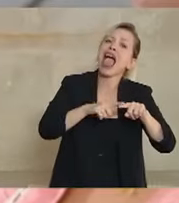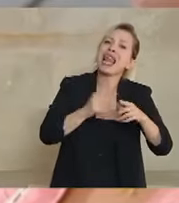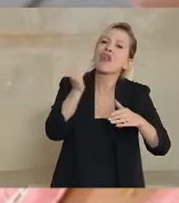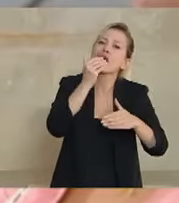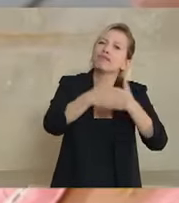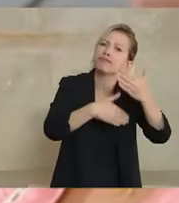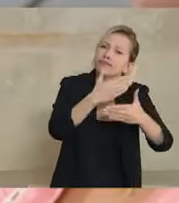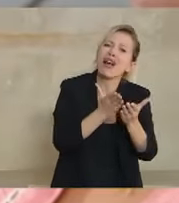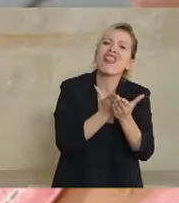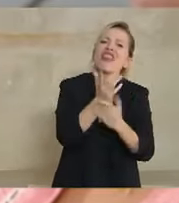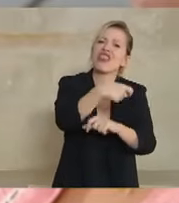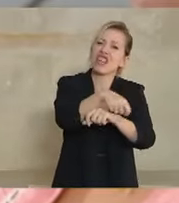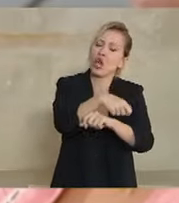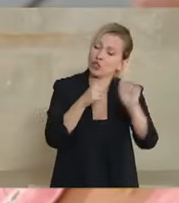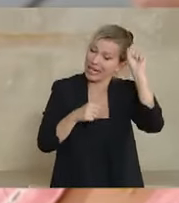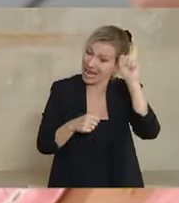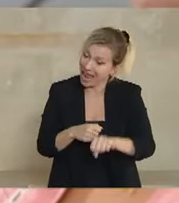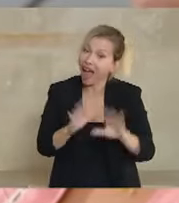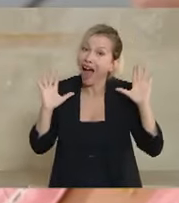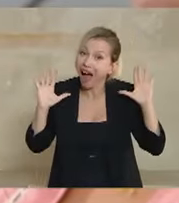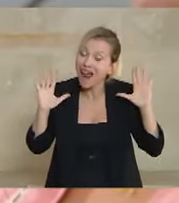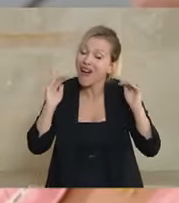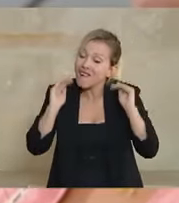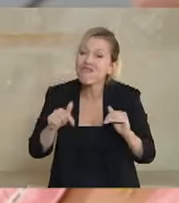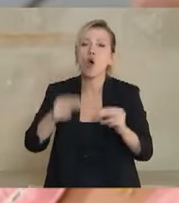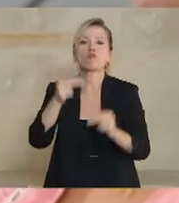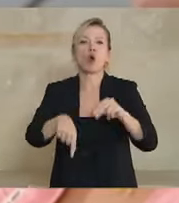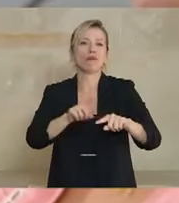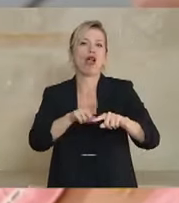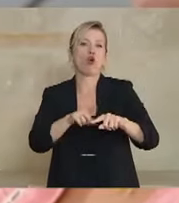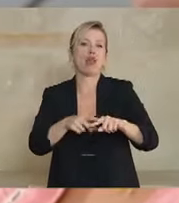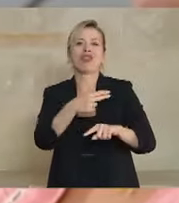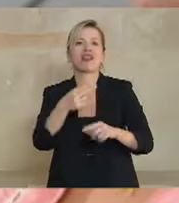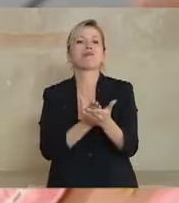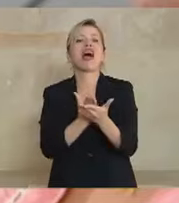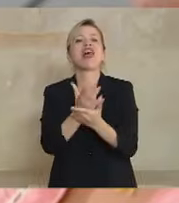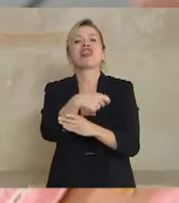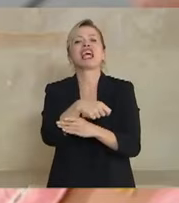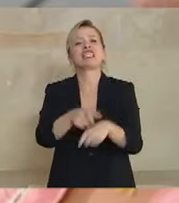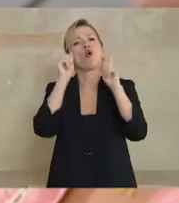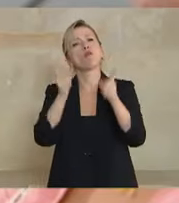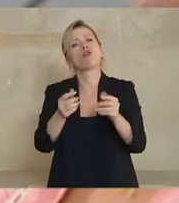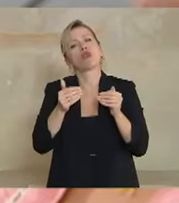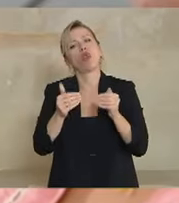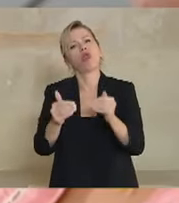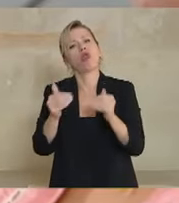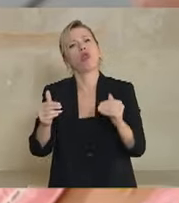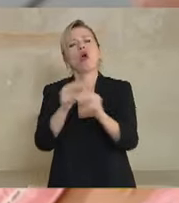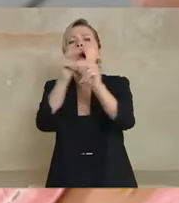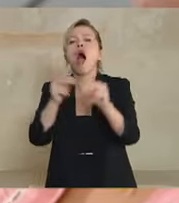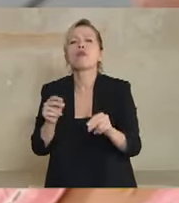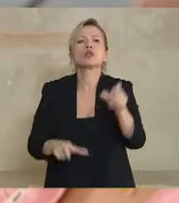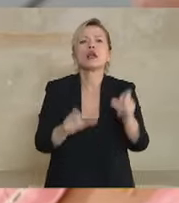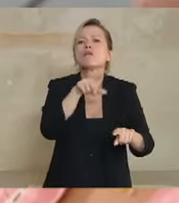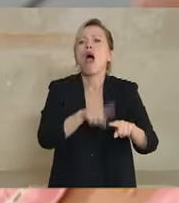δικαιοσύνη παραμένει αχίλιος πτέρνα τόσο για το επενδυτικό περιβάλλον, όσο και για την ίδια την εμπιστοσύνη των πολιτών προς το κράτος.